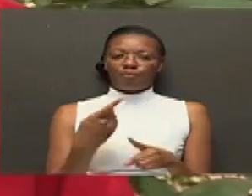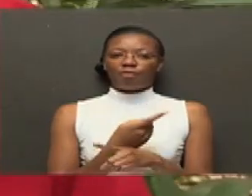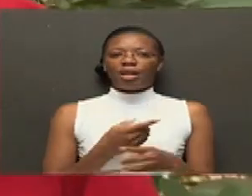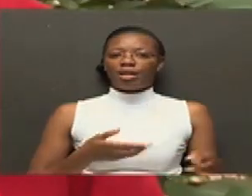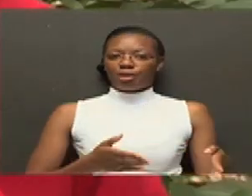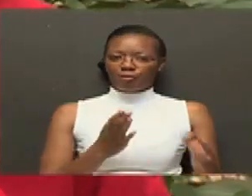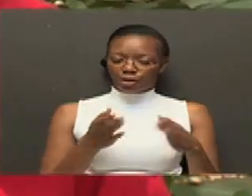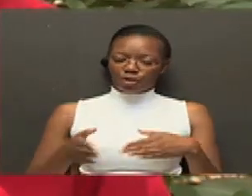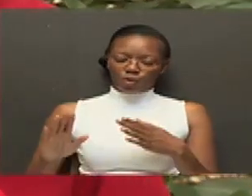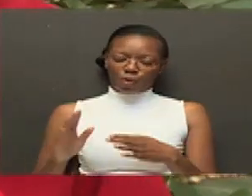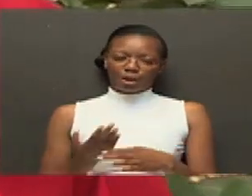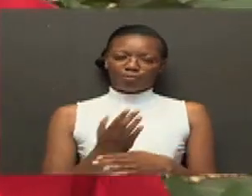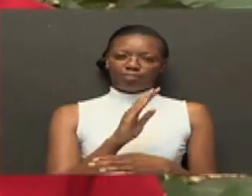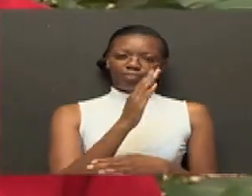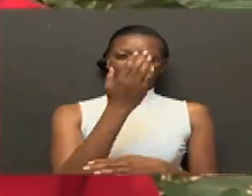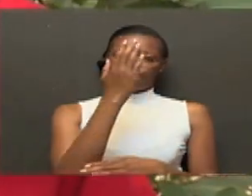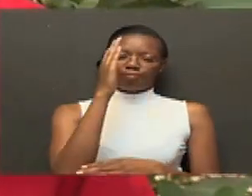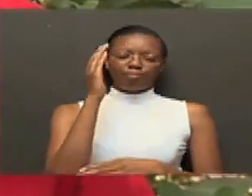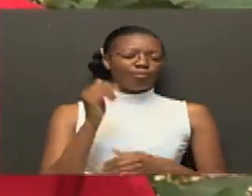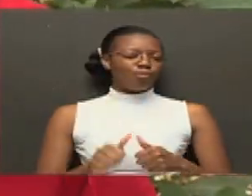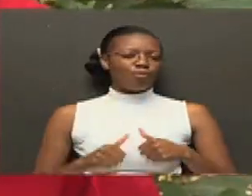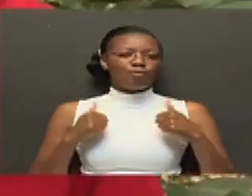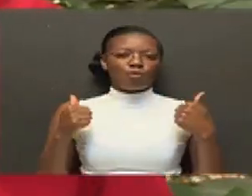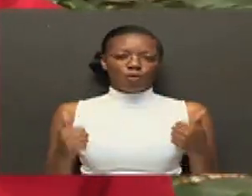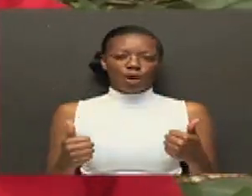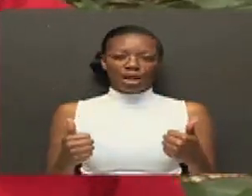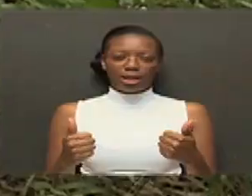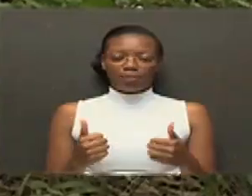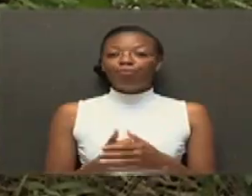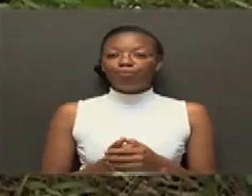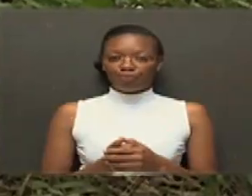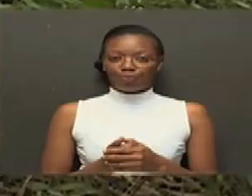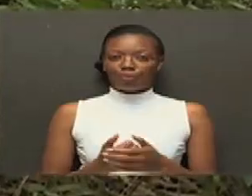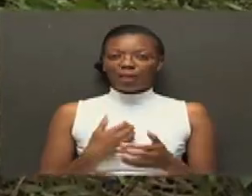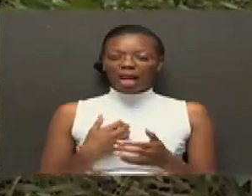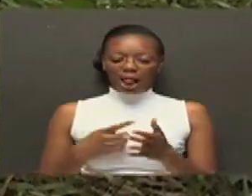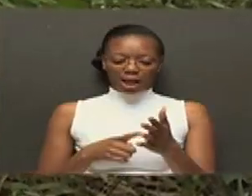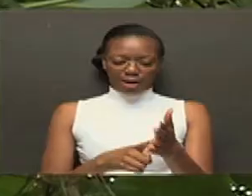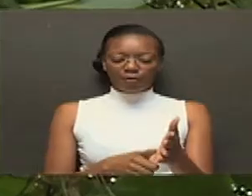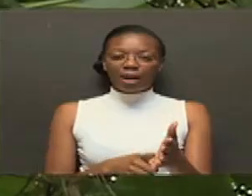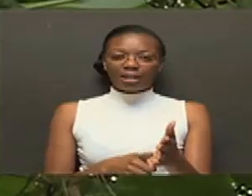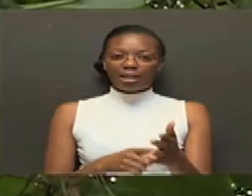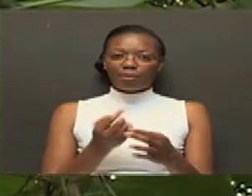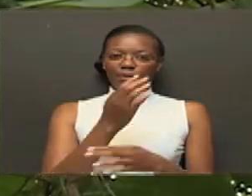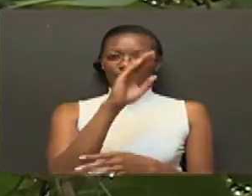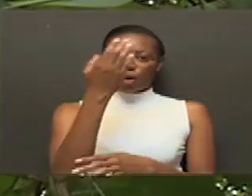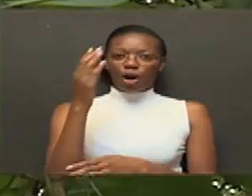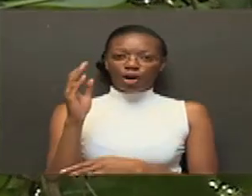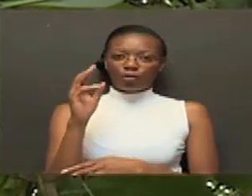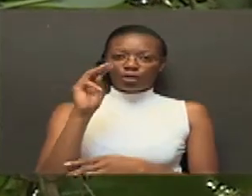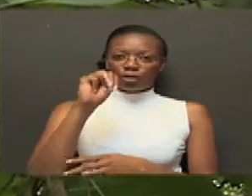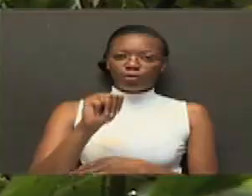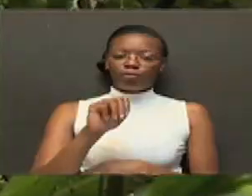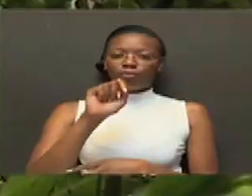Kupropagate miti Tukitumia hiyo tissue culture Baadi ya miti hiyo ni kama muteta Ama